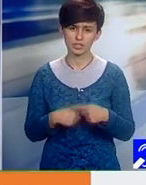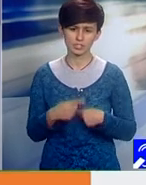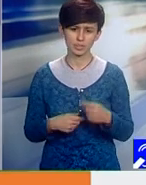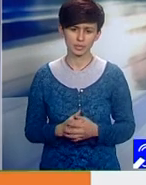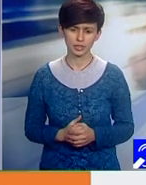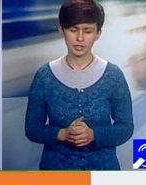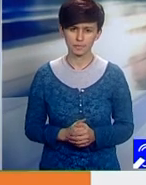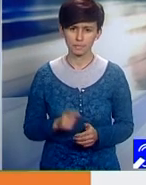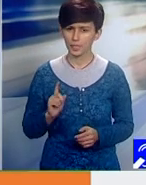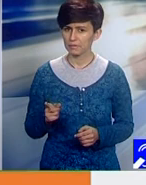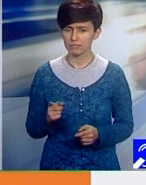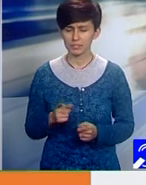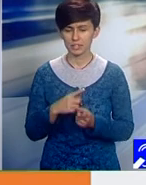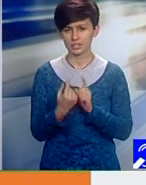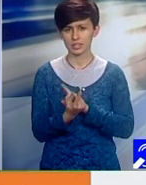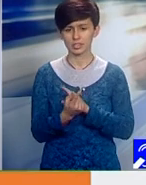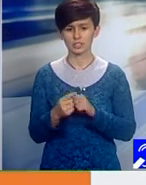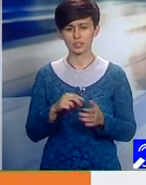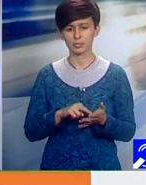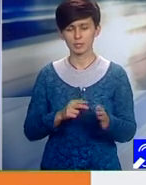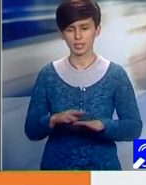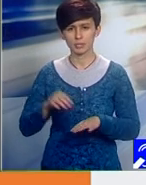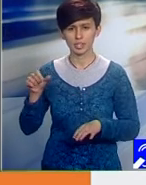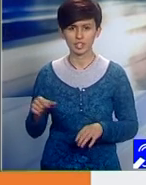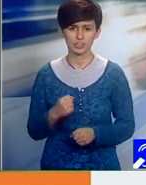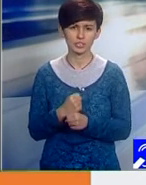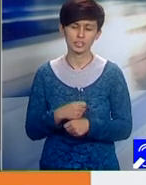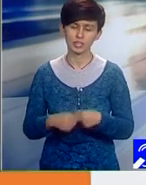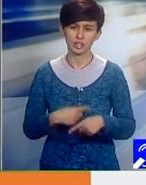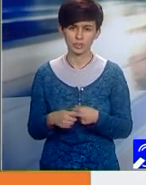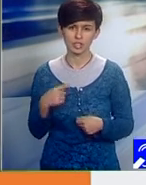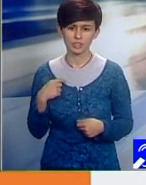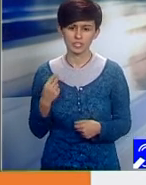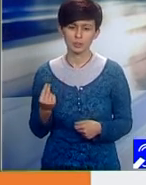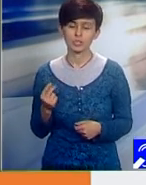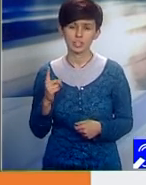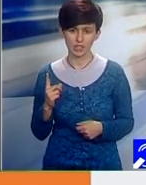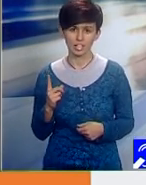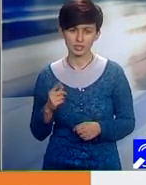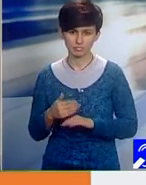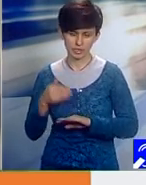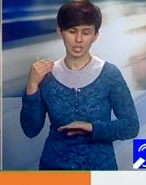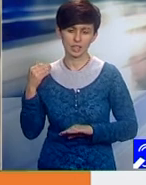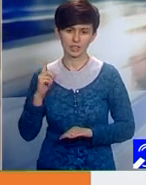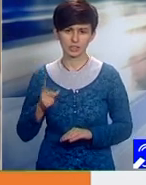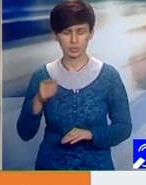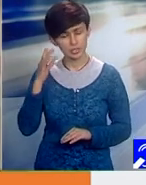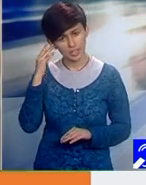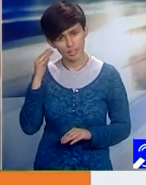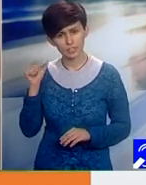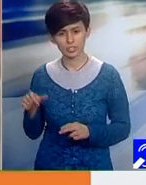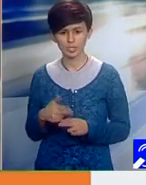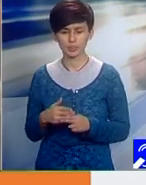manageri, să facem ca lucrurile să funcționeze. Întâi ai grijă de pacient, de tot ce îi trebuie,